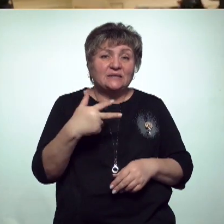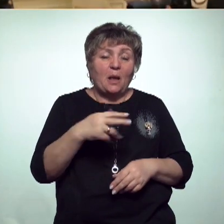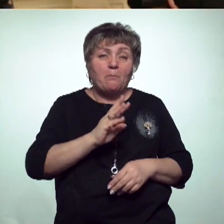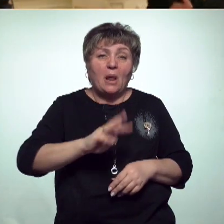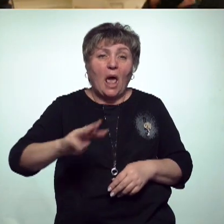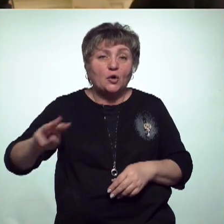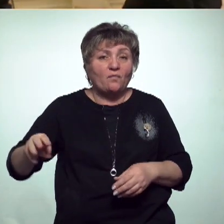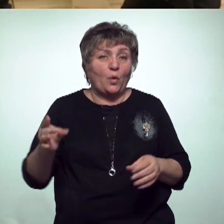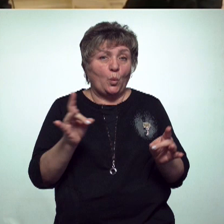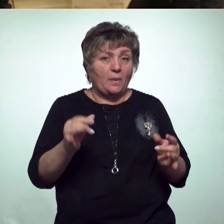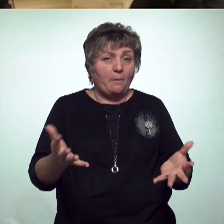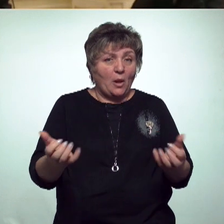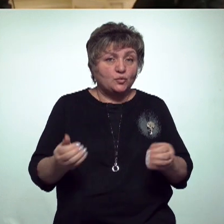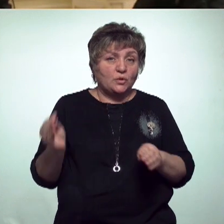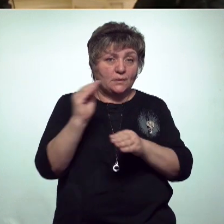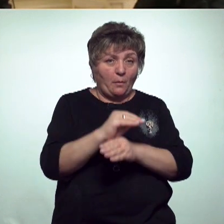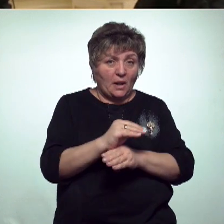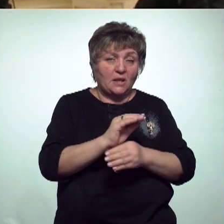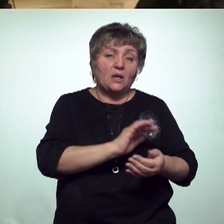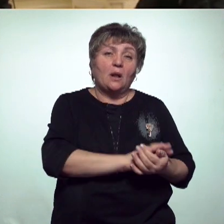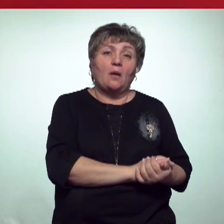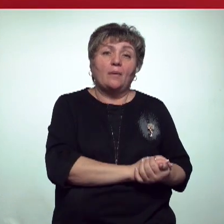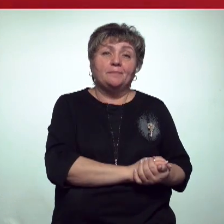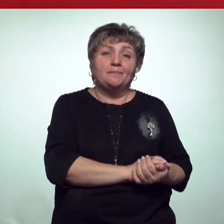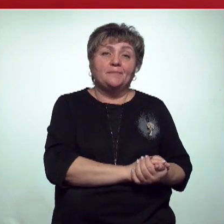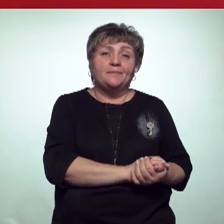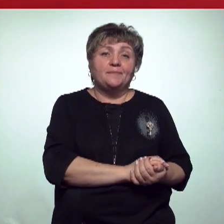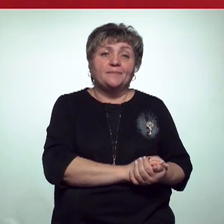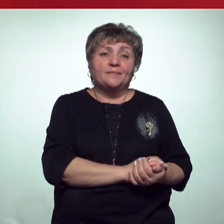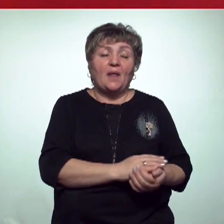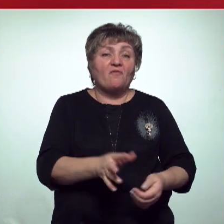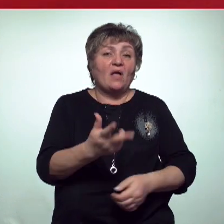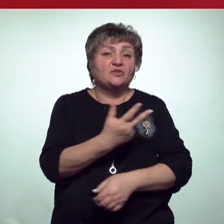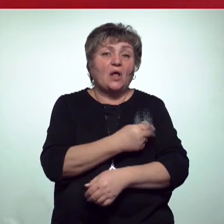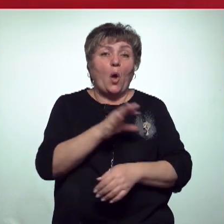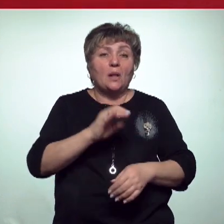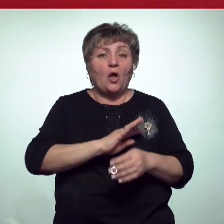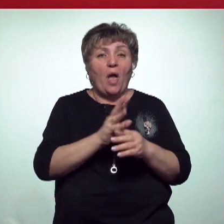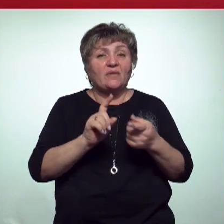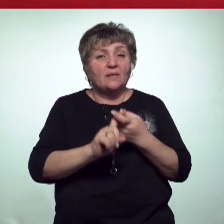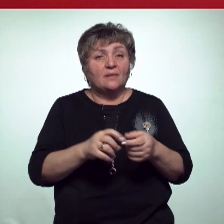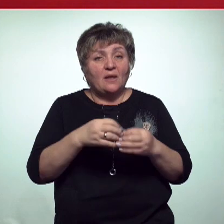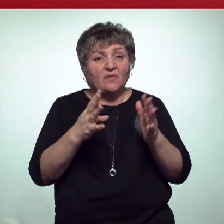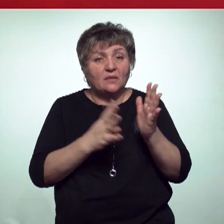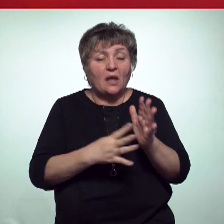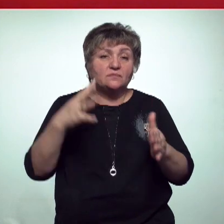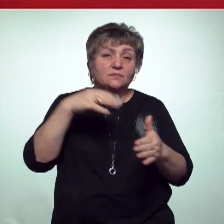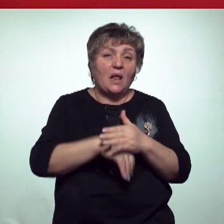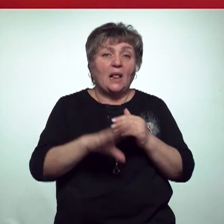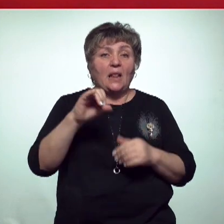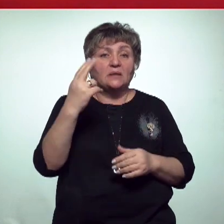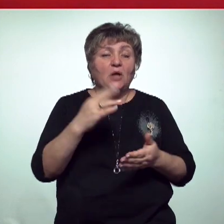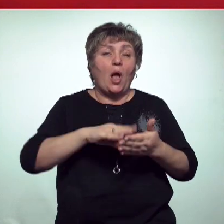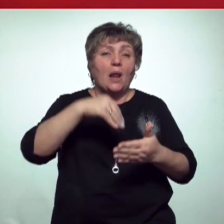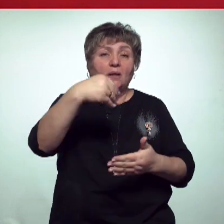рублей. Альбина Валикжанина, Василий Хохряков, новости. Вакцинация от COVID-19 включена в национальный